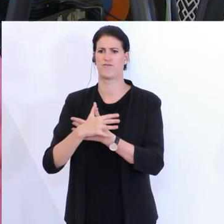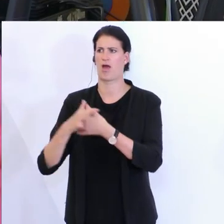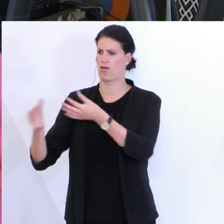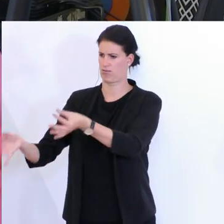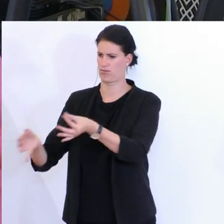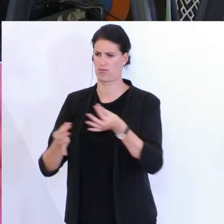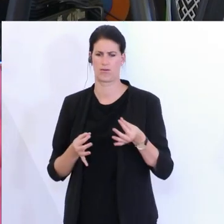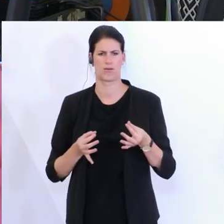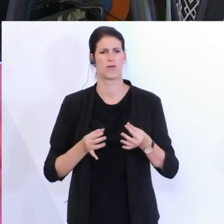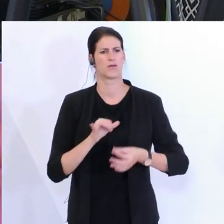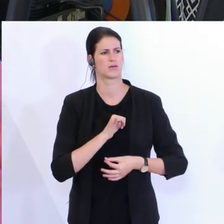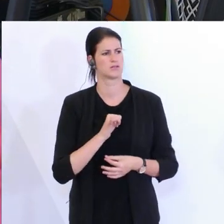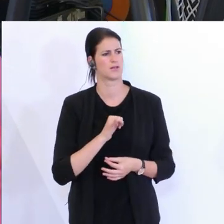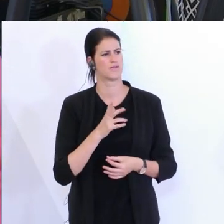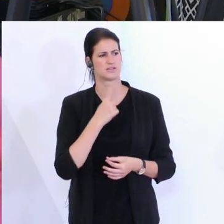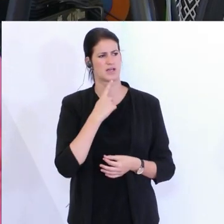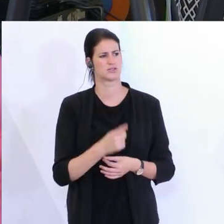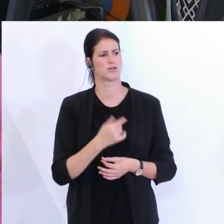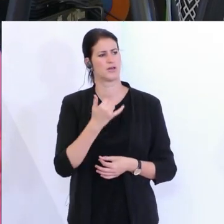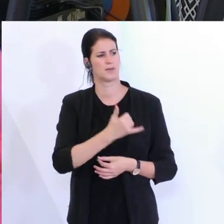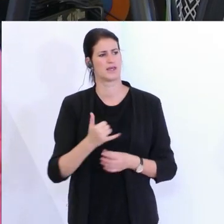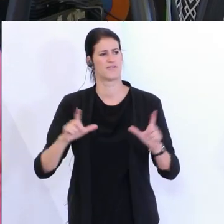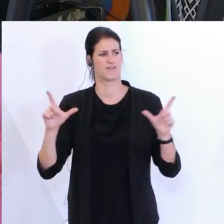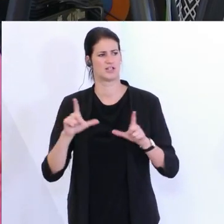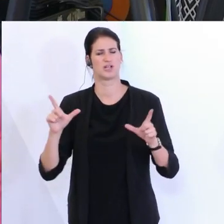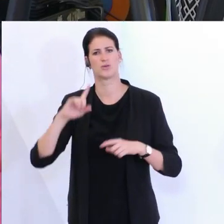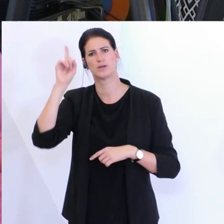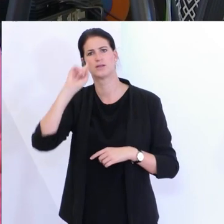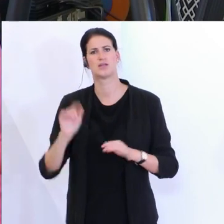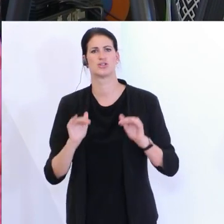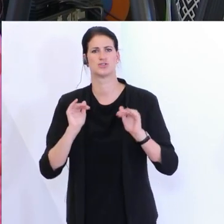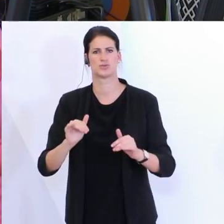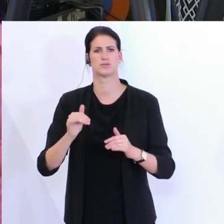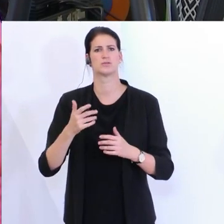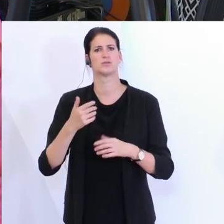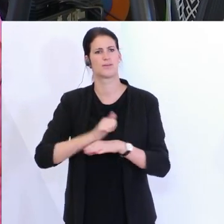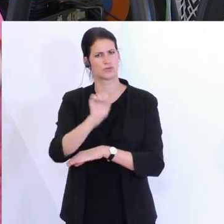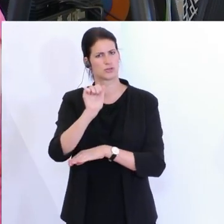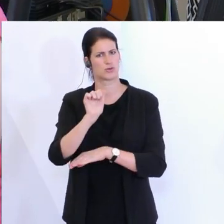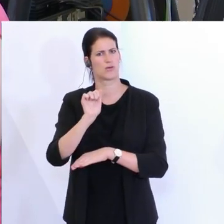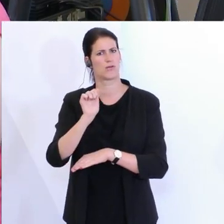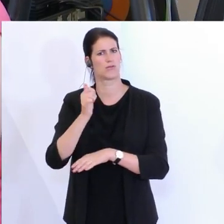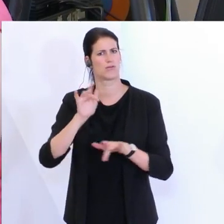dazu, dass jetzt bei all Ihren Veranstaltungen gerade so Tierschutzdemonstrationen stattfinden? Haben Sie dazu auch ein Statement?